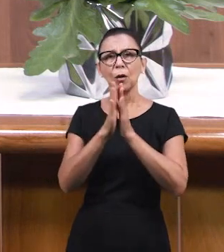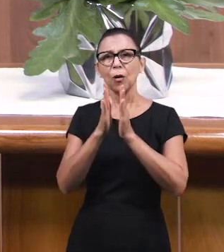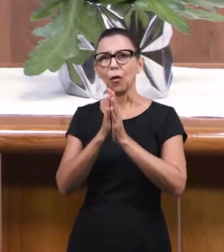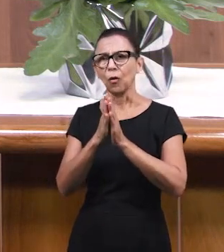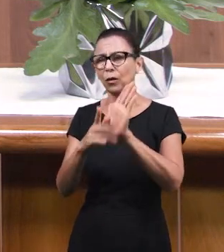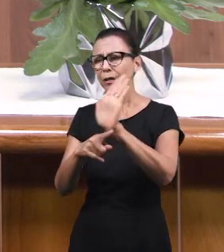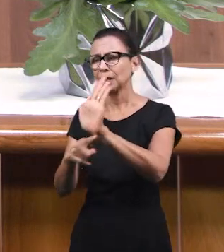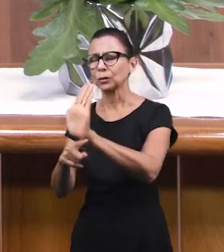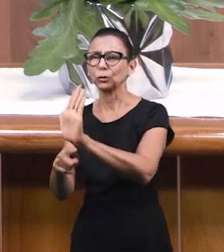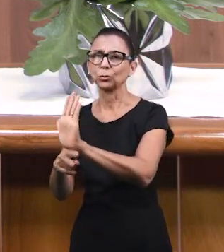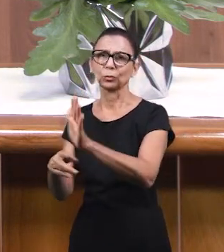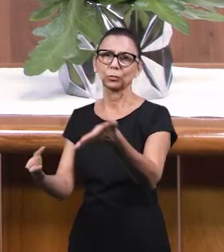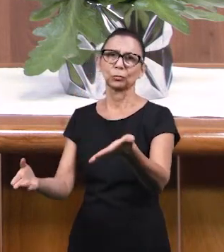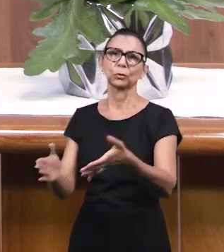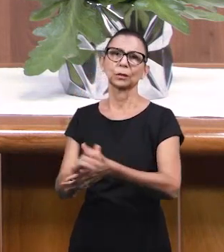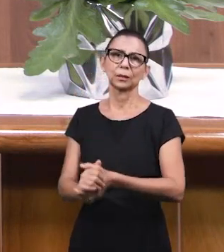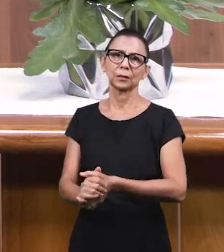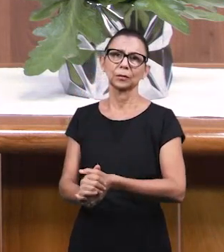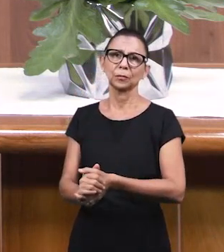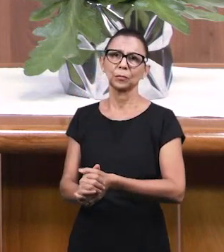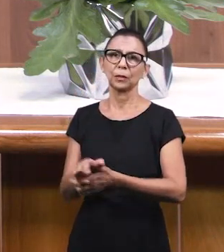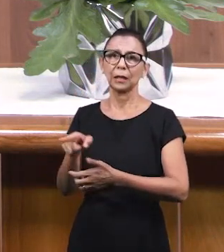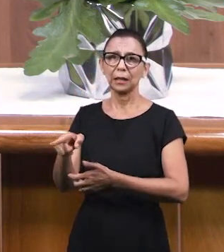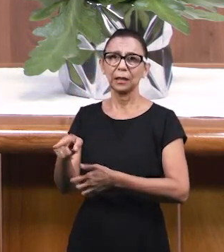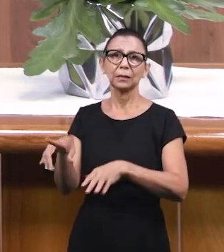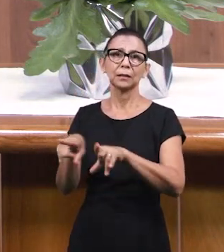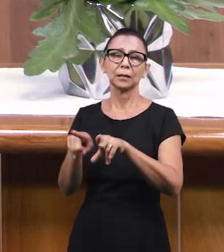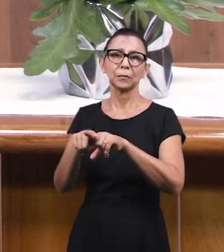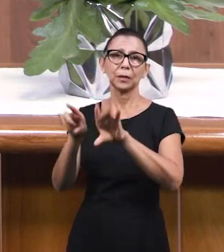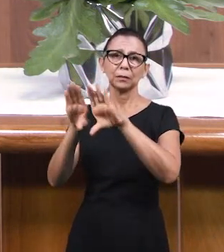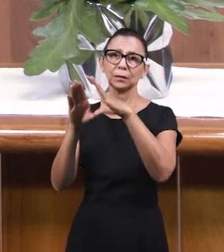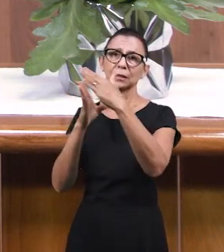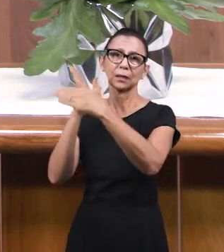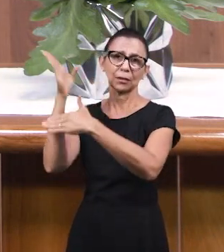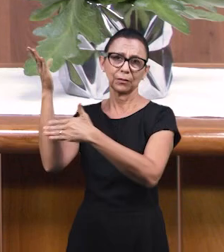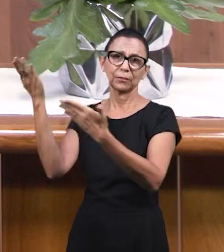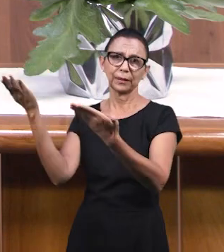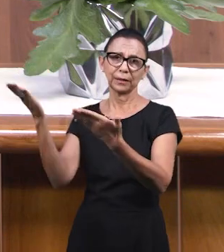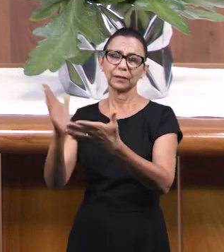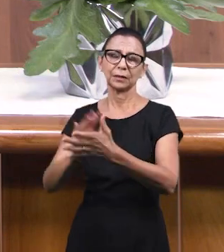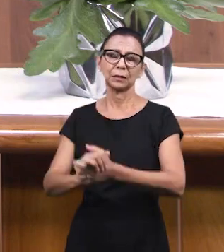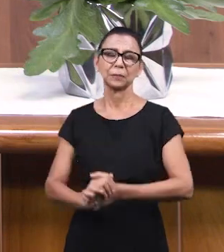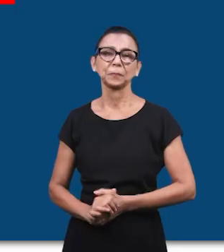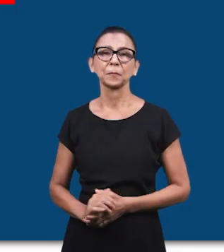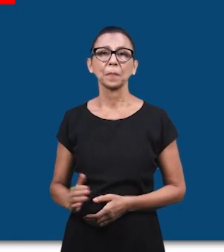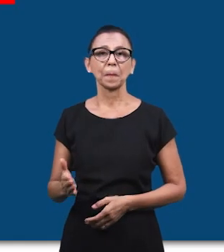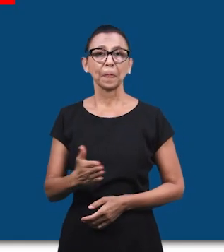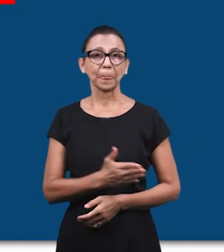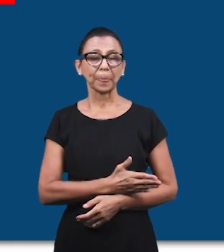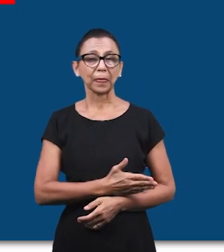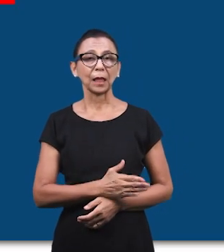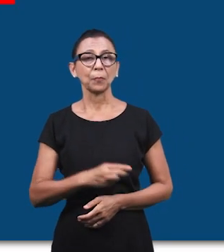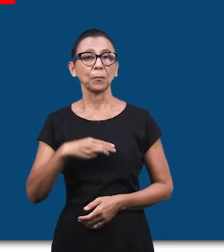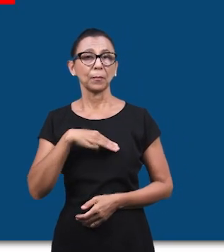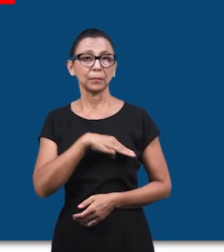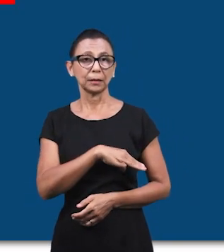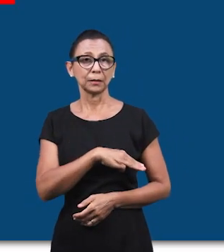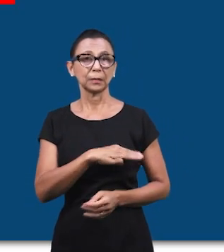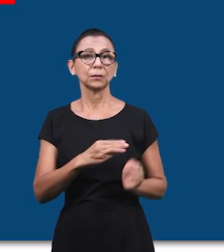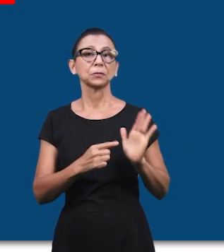с человеку, спускаться в молитвах, с благодатью.